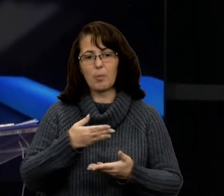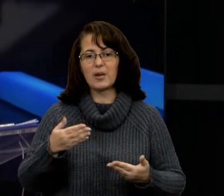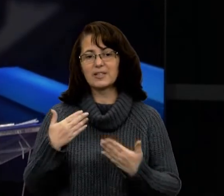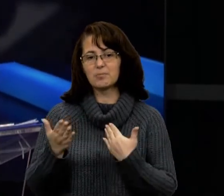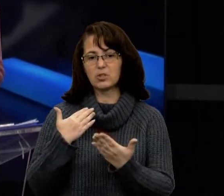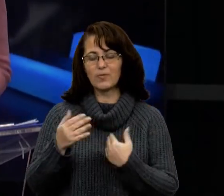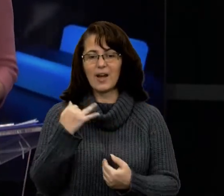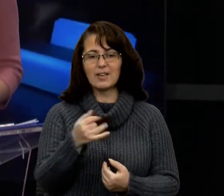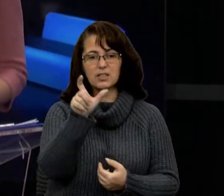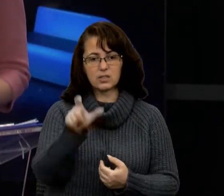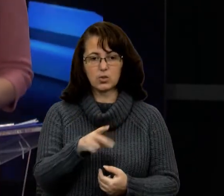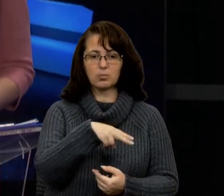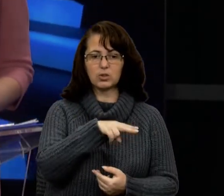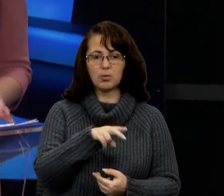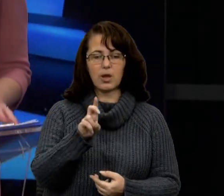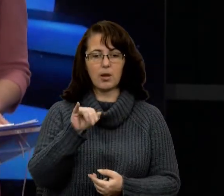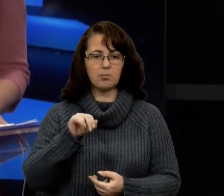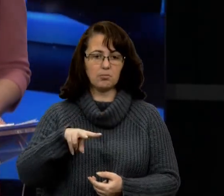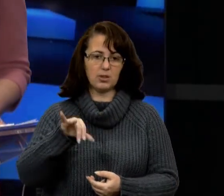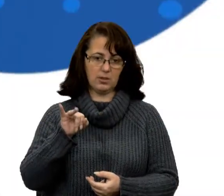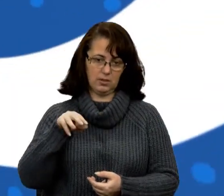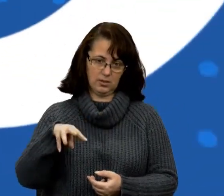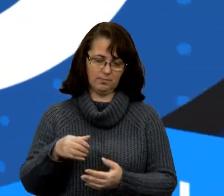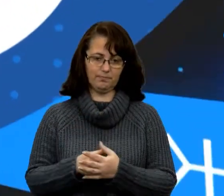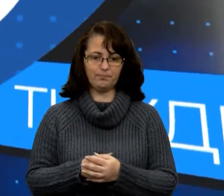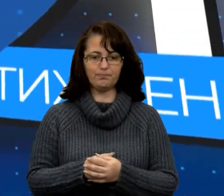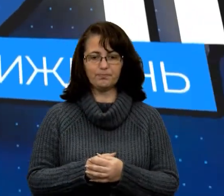істориком Дмитром Білим. І продовжимо.